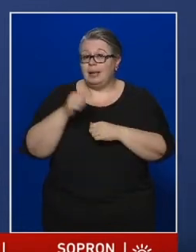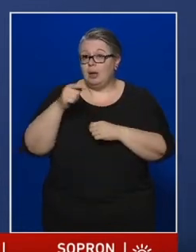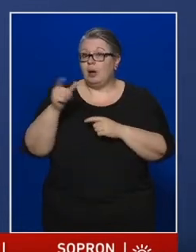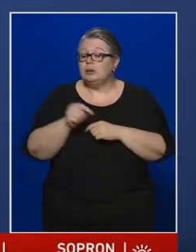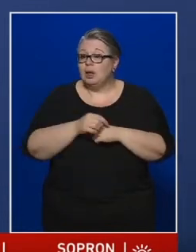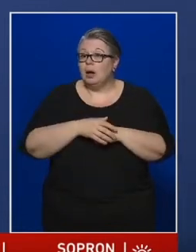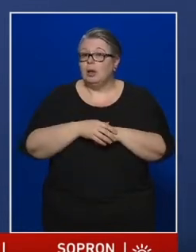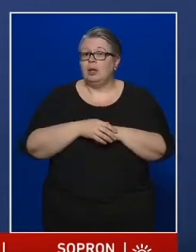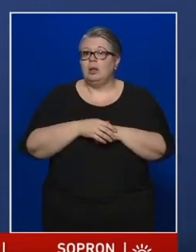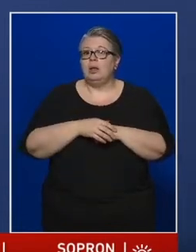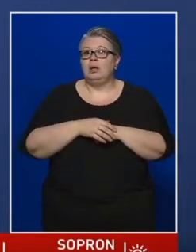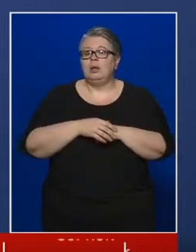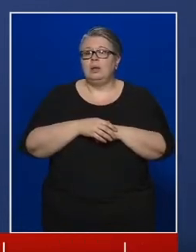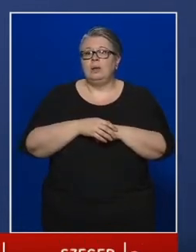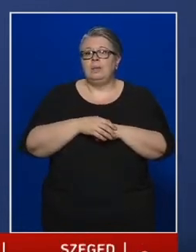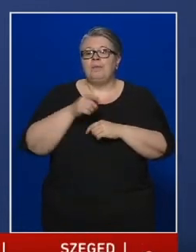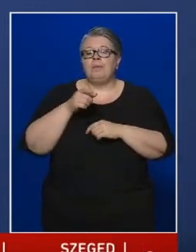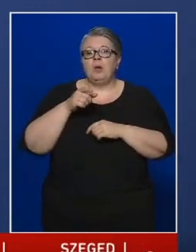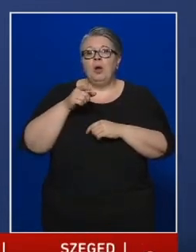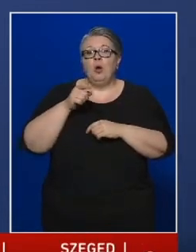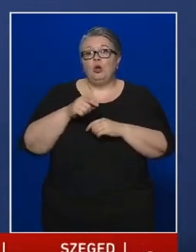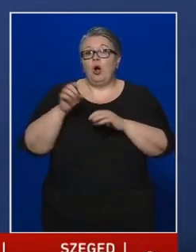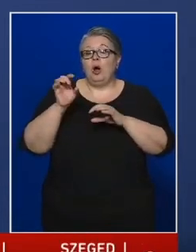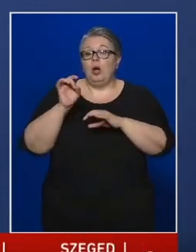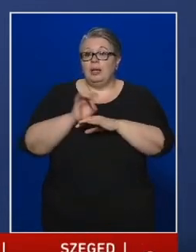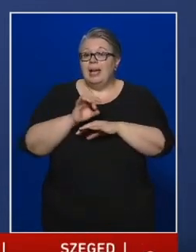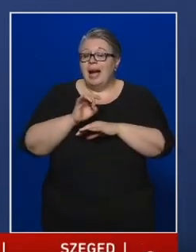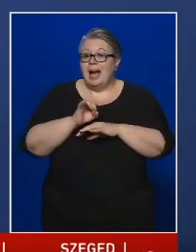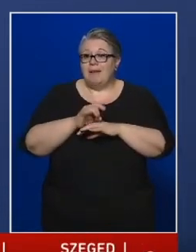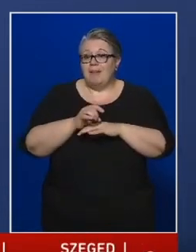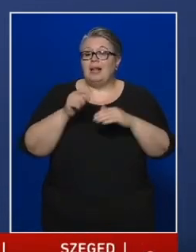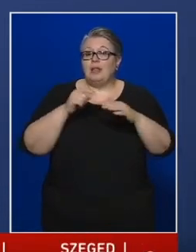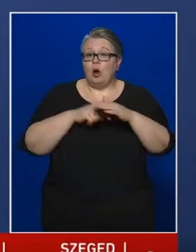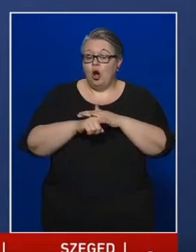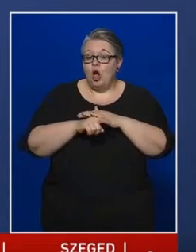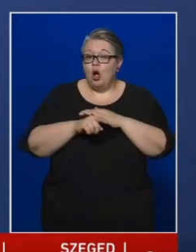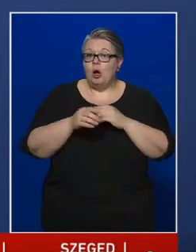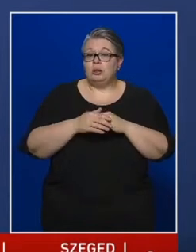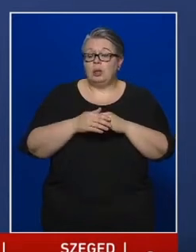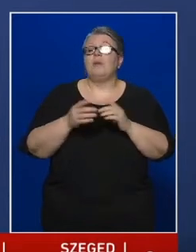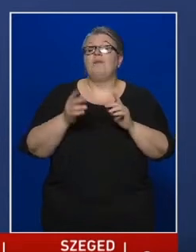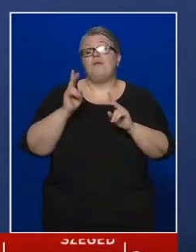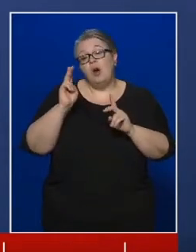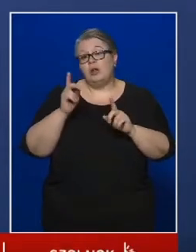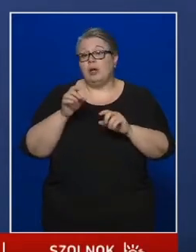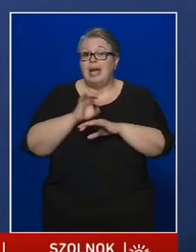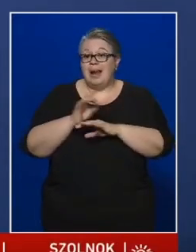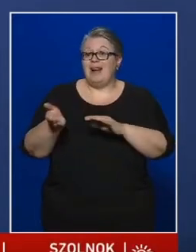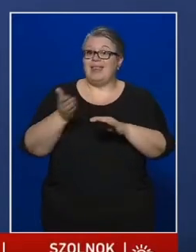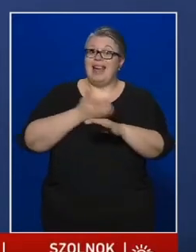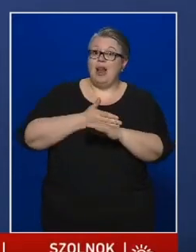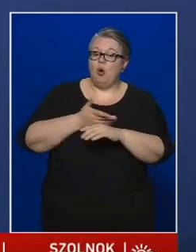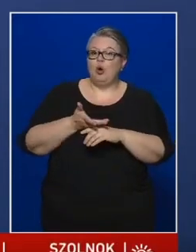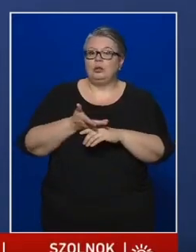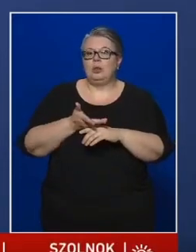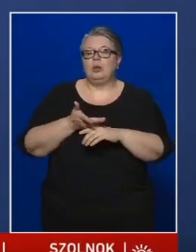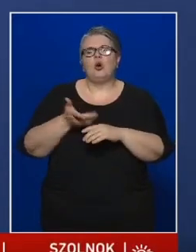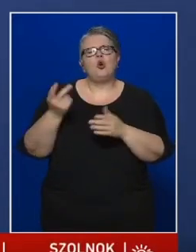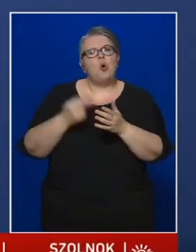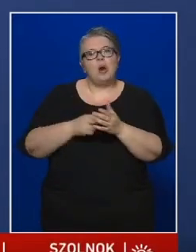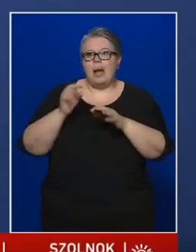azzal, hogy a járvány során a járványt megelőzően idejekorán